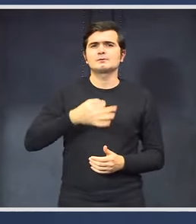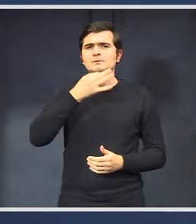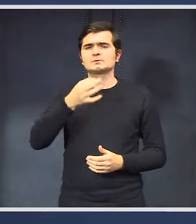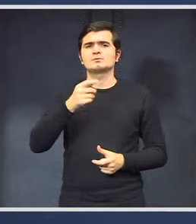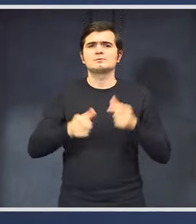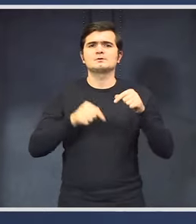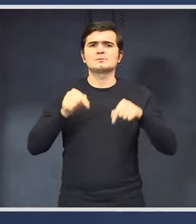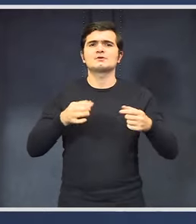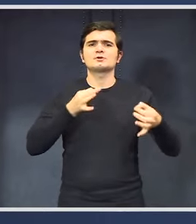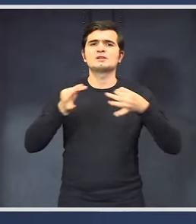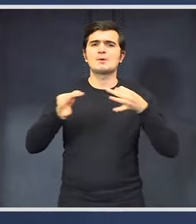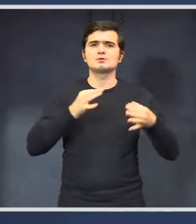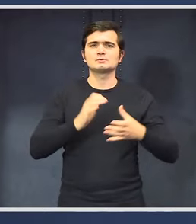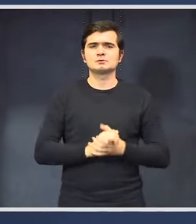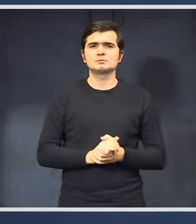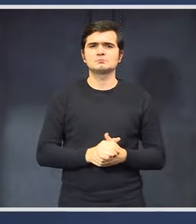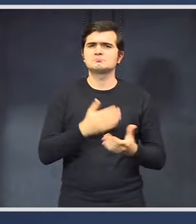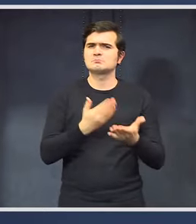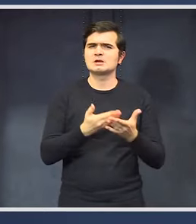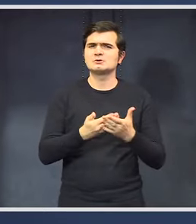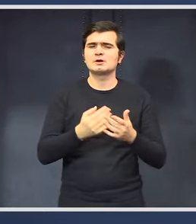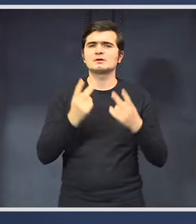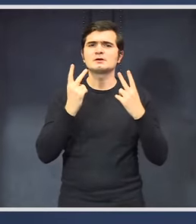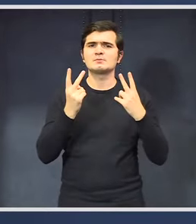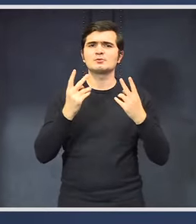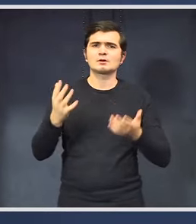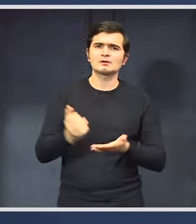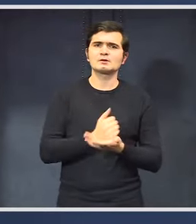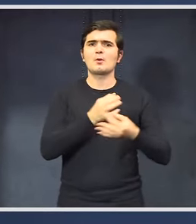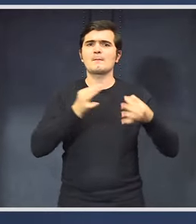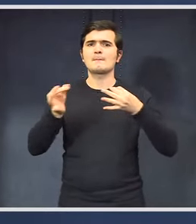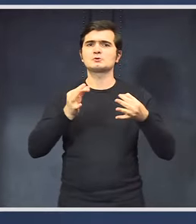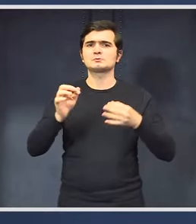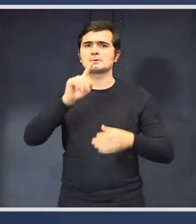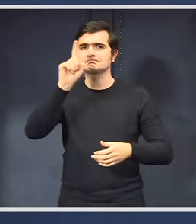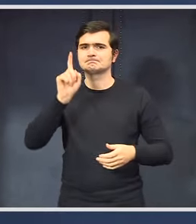despre aceste măsuri, de ce a fost important să luăm aceste măsuri.